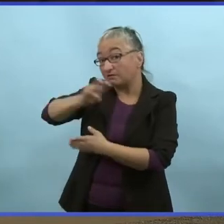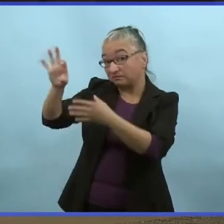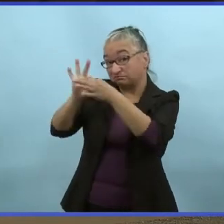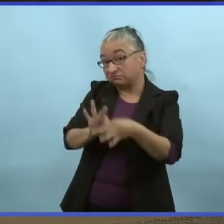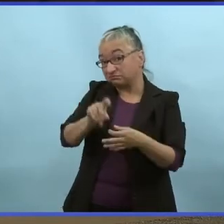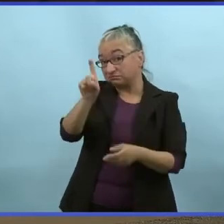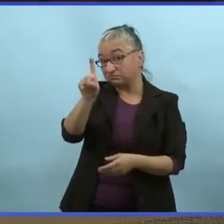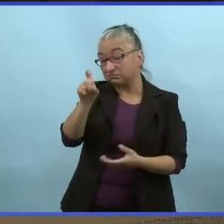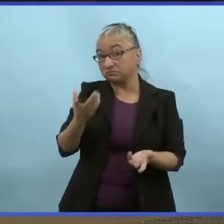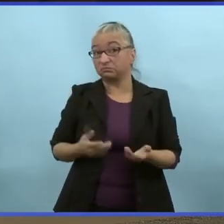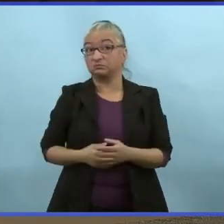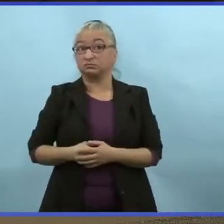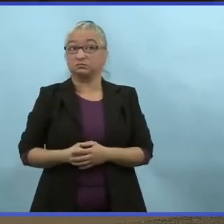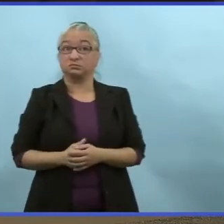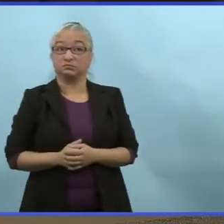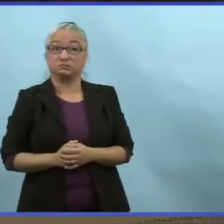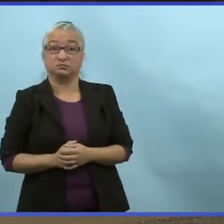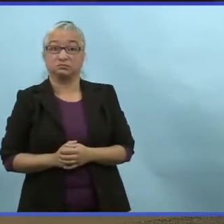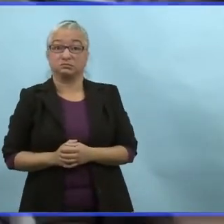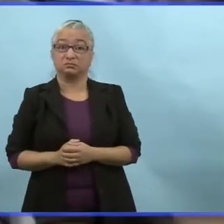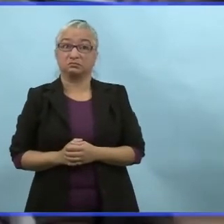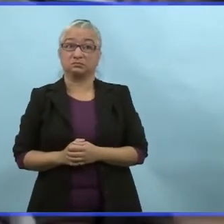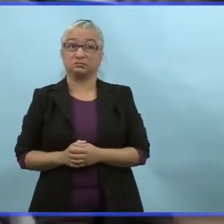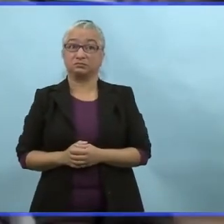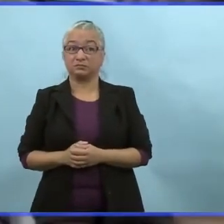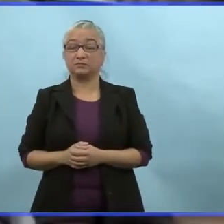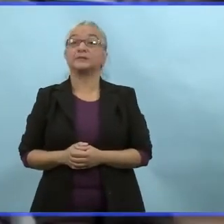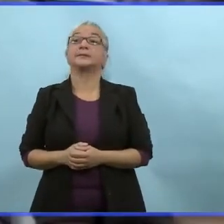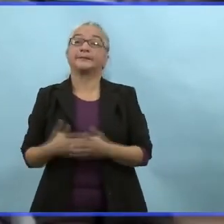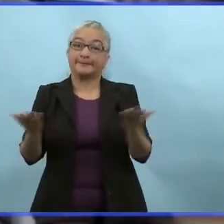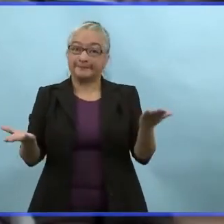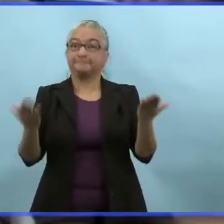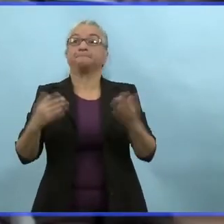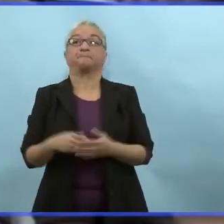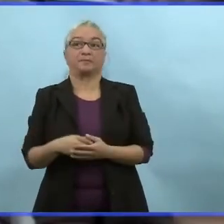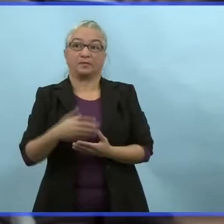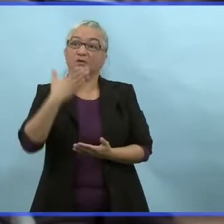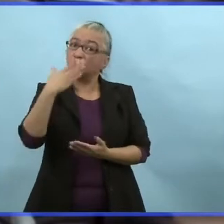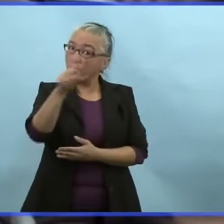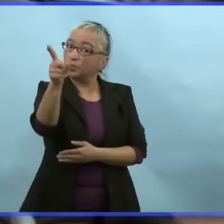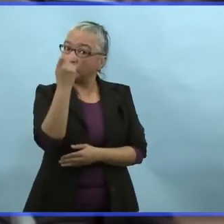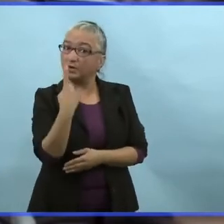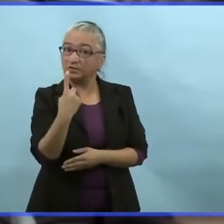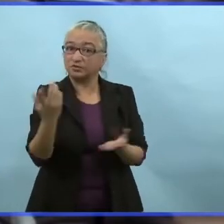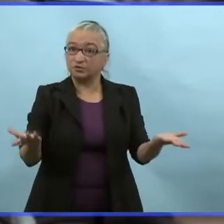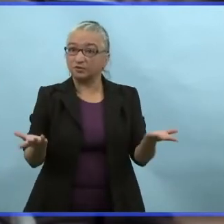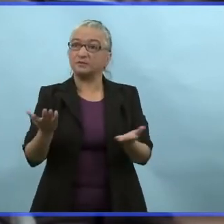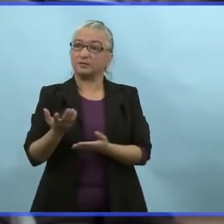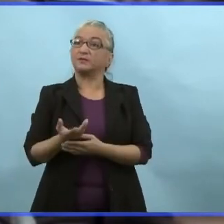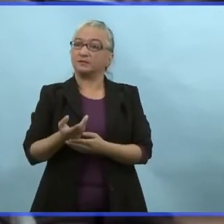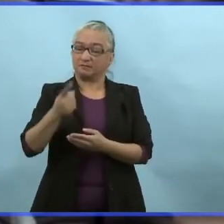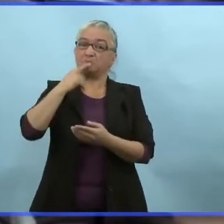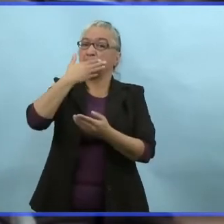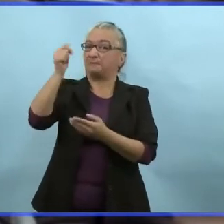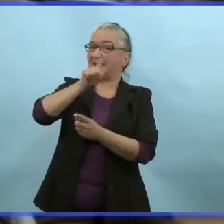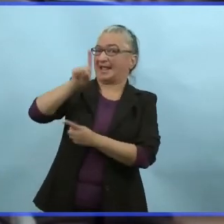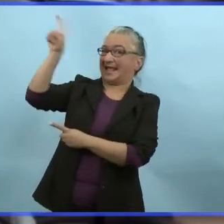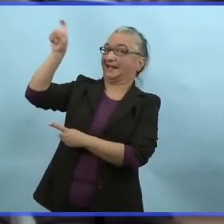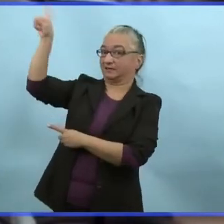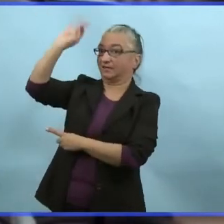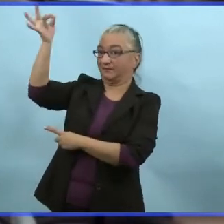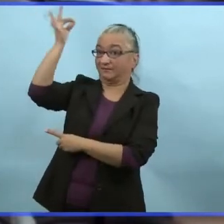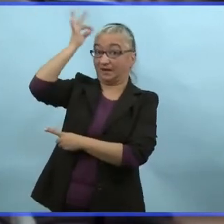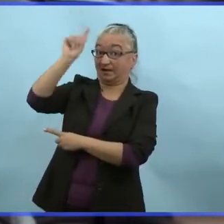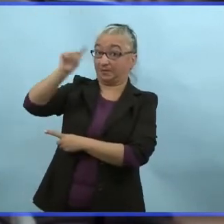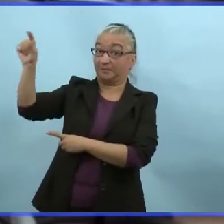Est-ce que les enfants auront aussi besoin du code QR fédéral quand ils seront admissibles à